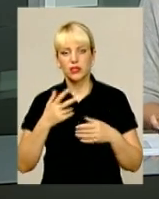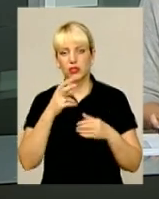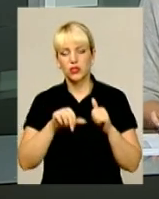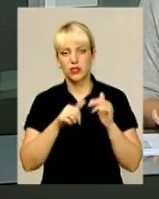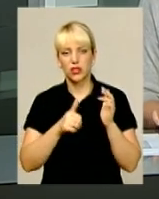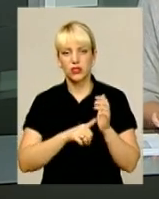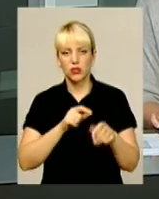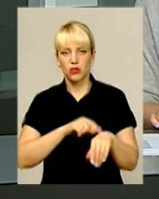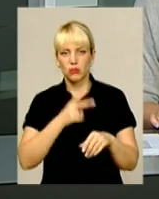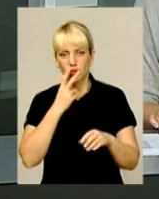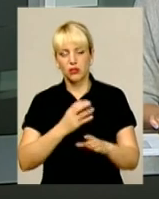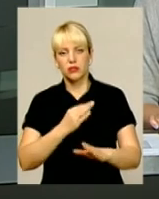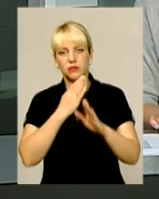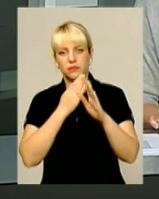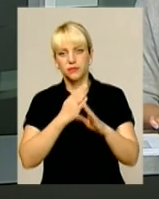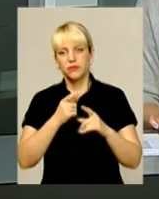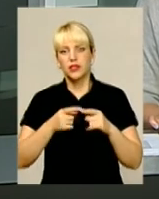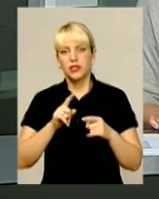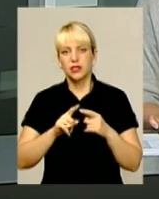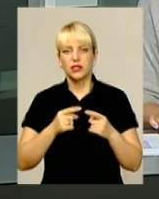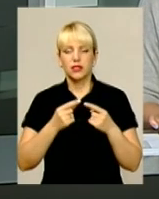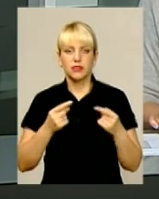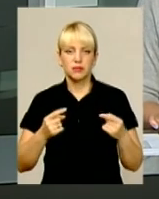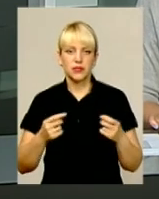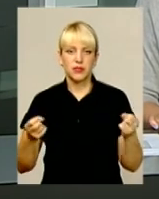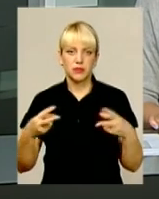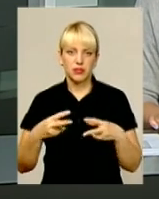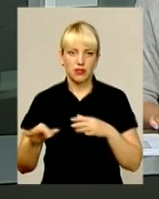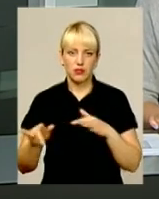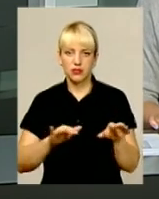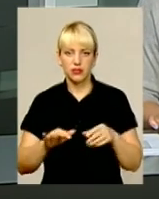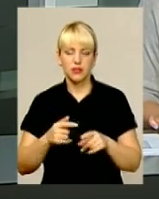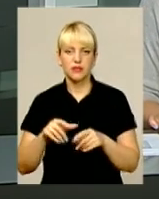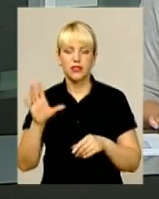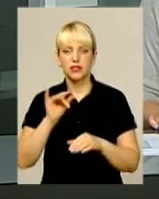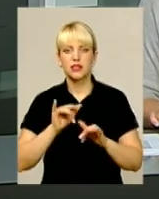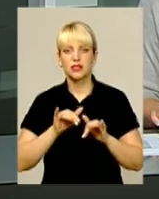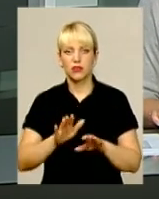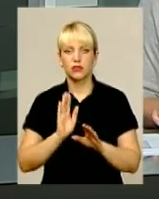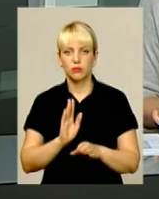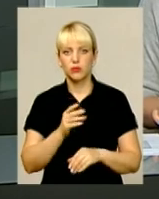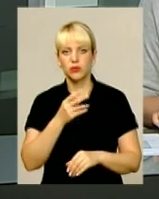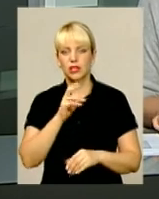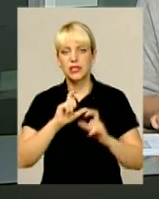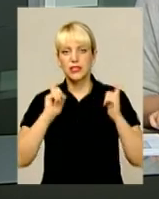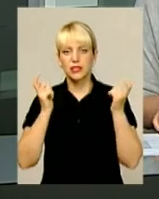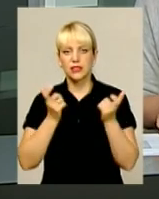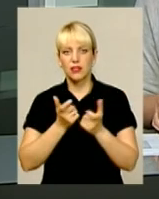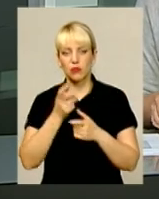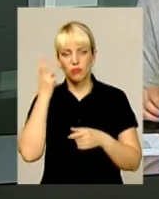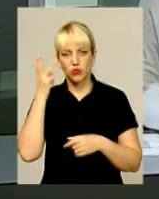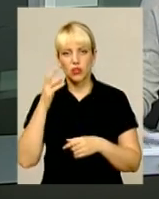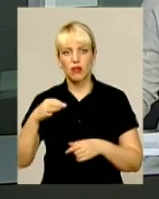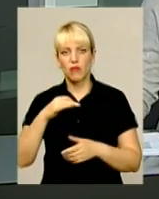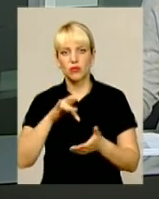майстерність з рукопашного бою та тактику спеціальної дії. Нагадую, усі заходи відбудуться на стадіоні Поділля, що в обласному